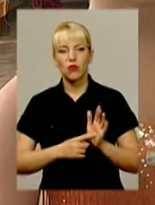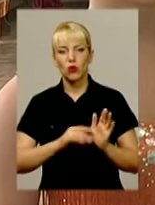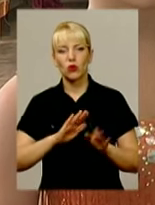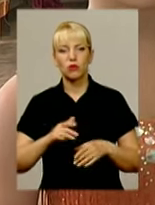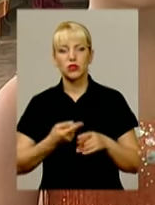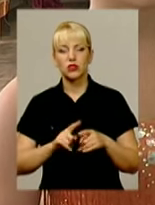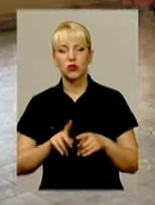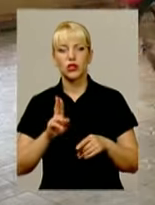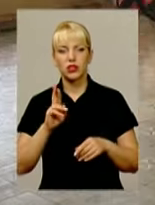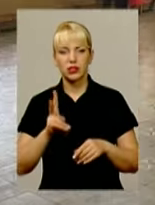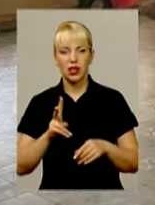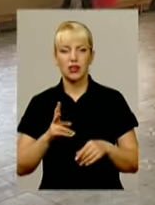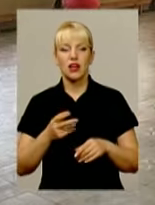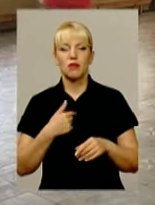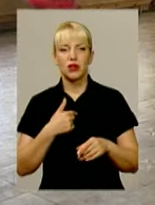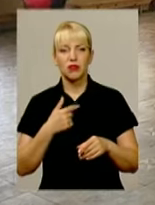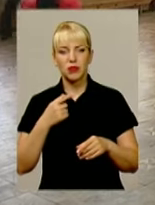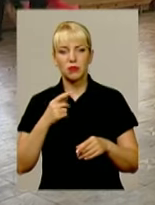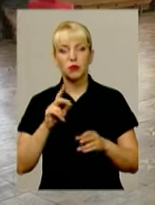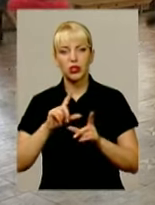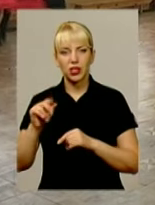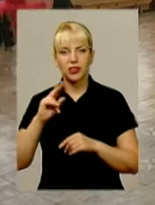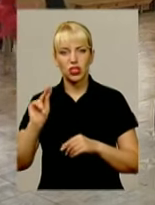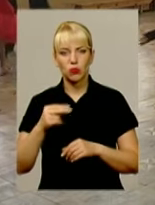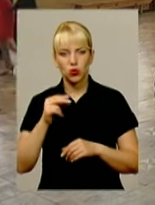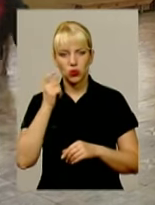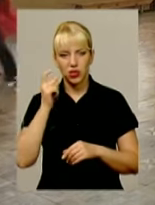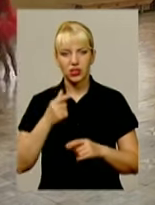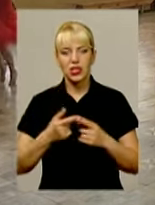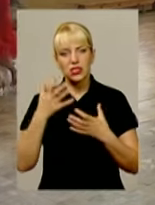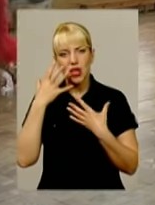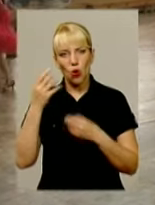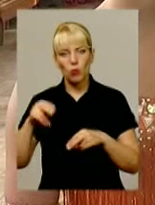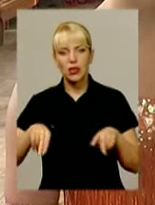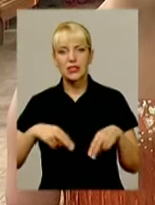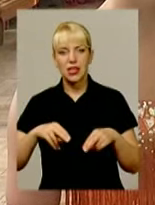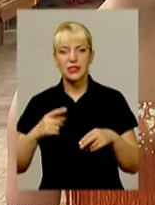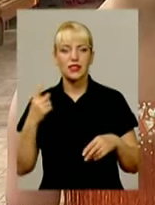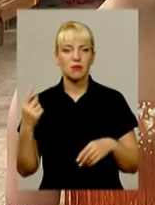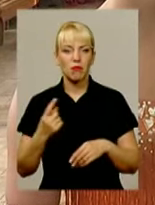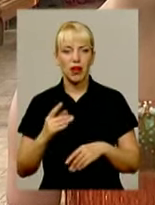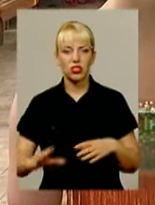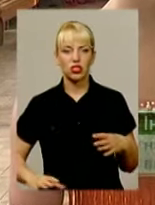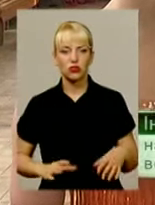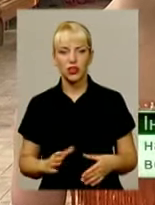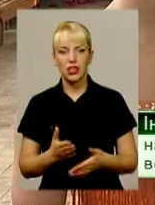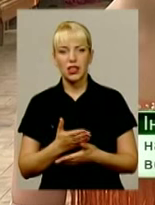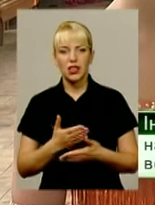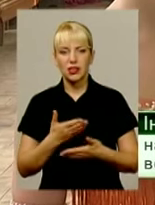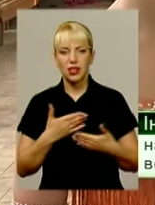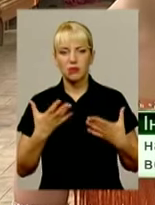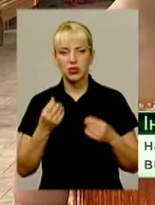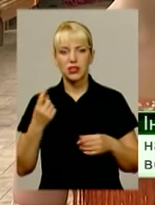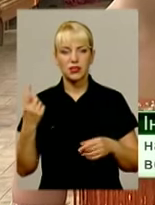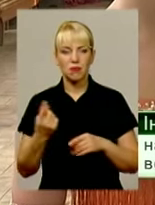як виграли чемпіонат України. Інна та Максим зізнаються, що захопилися танцями ще з перших тренувань. Нам це з перших тренувань